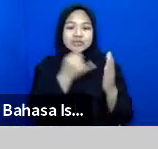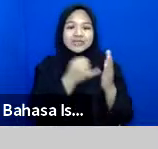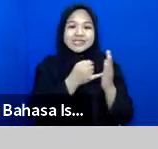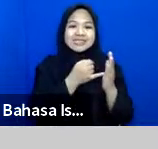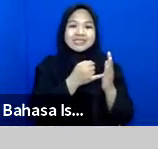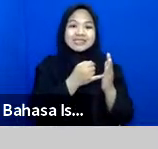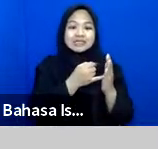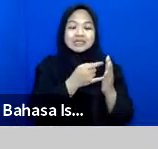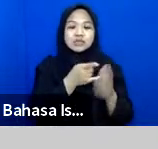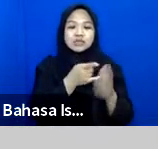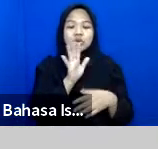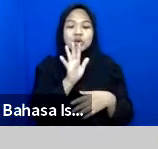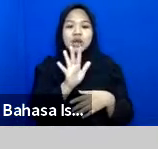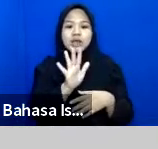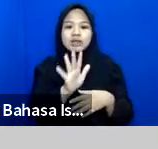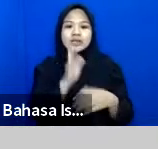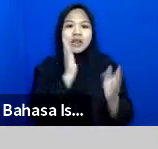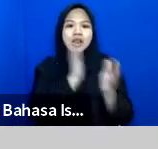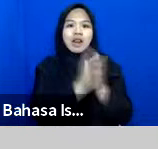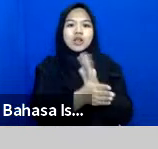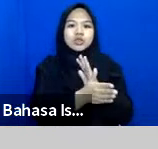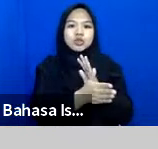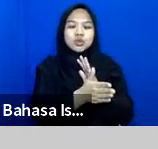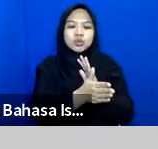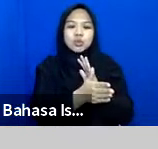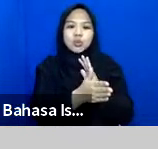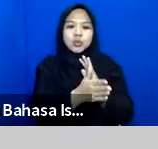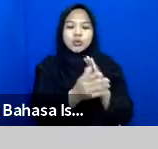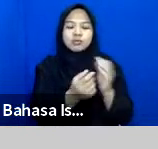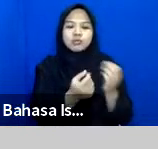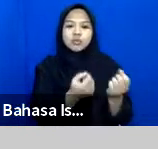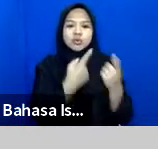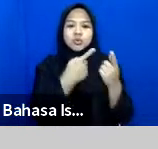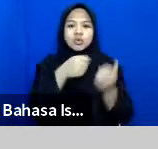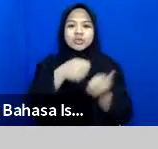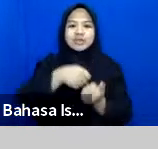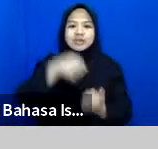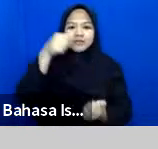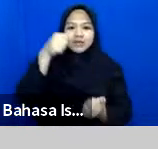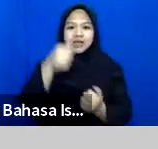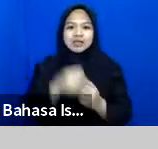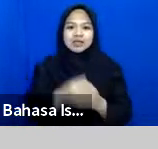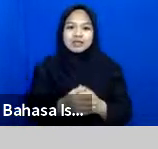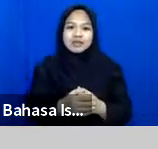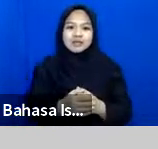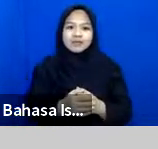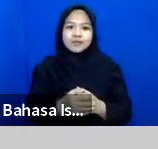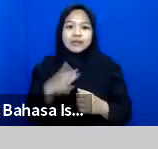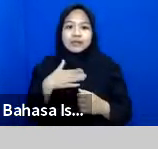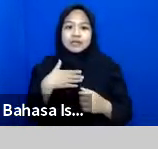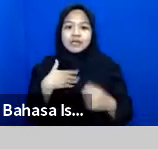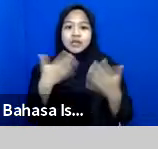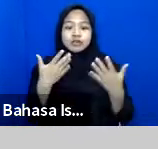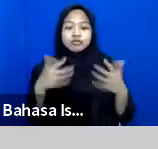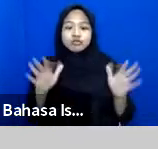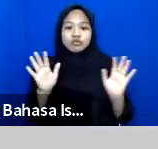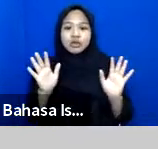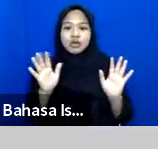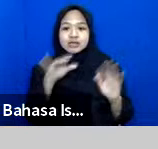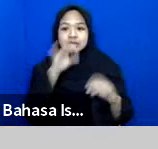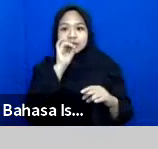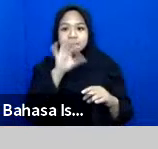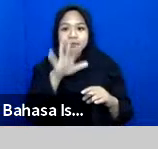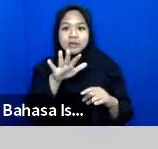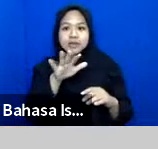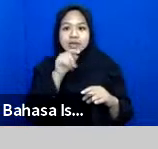Nanti Akan Langsung Keluar Sertifitnya Jadi Saya Sudah Sampaikan